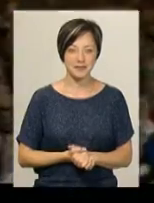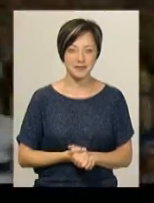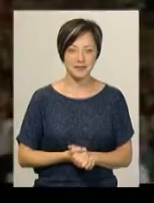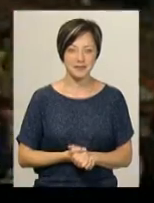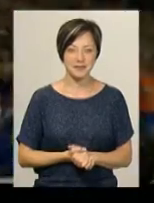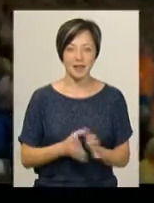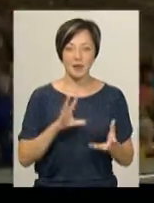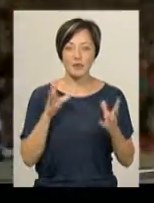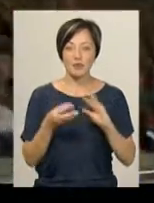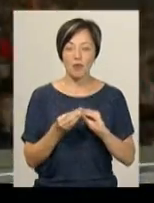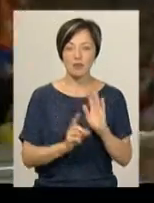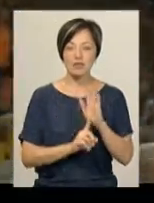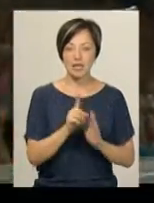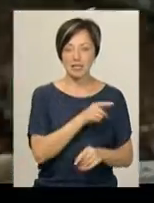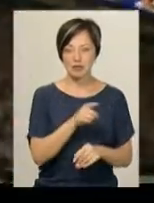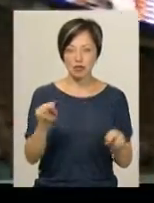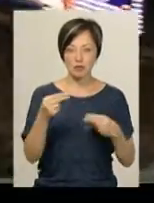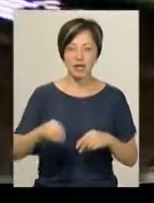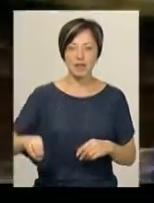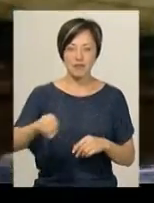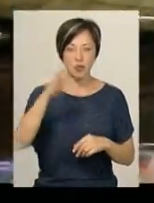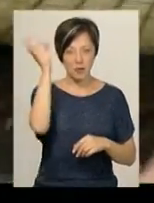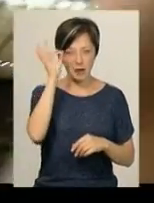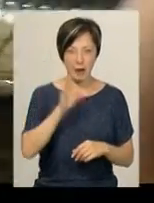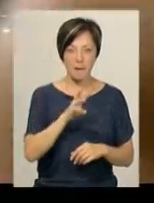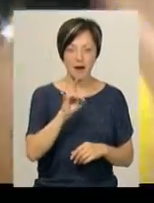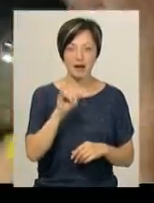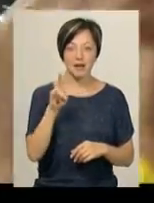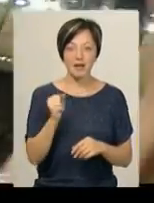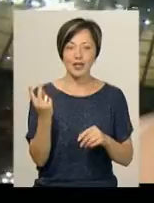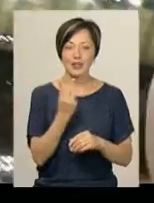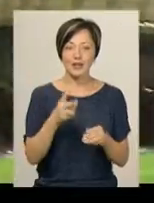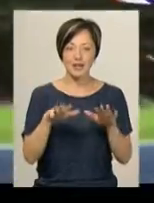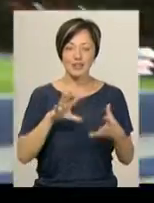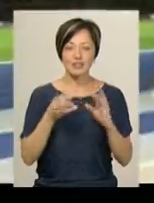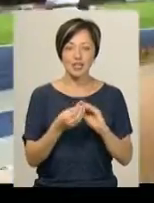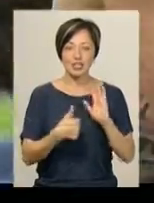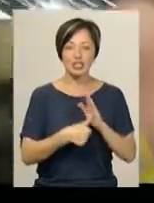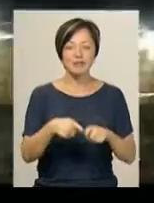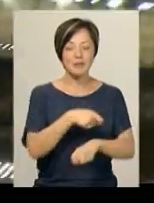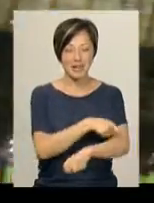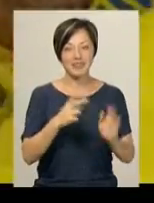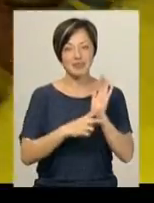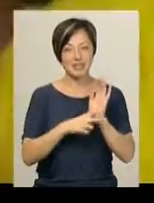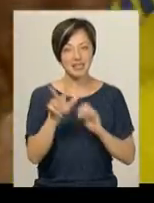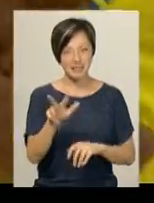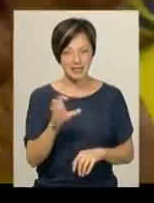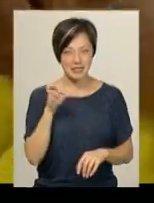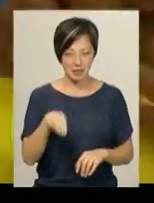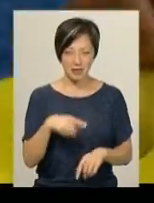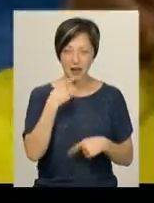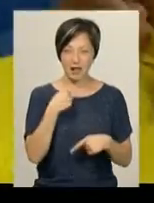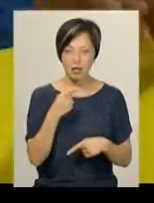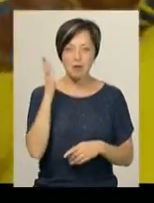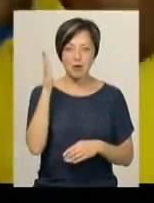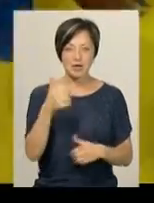На підсумковому старті сезону чемпіонаті Європи в Берліні Марина Бех стала другою з результатом 6 метрів 73 сантиметри. Каже,